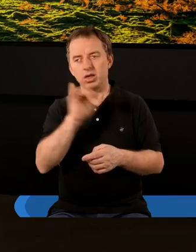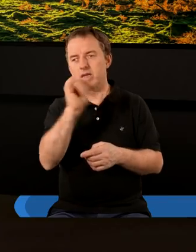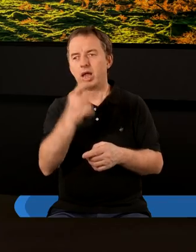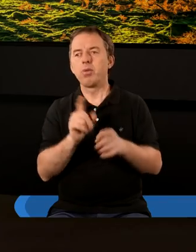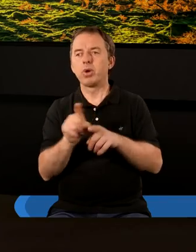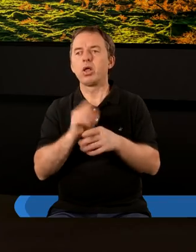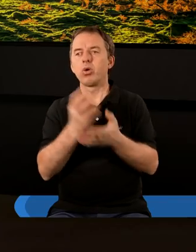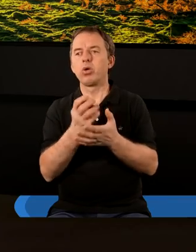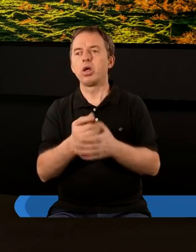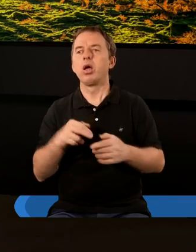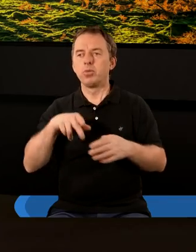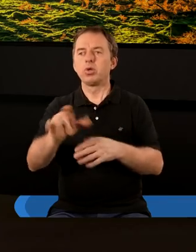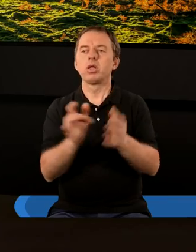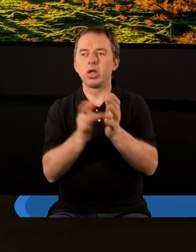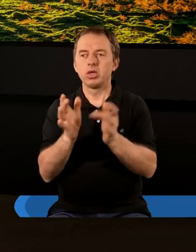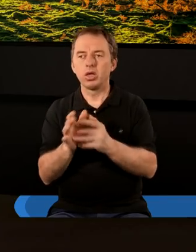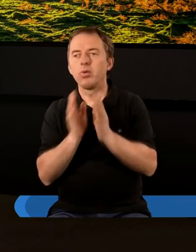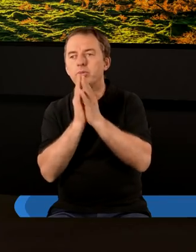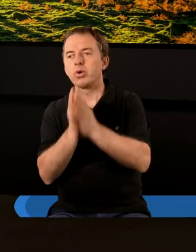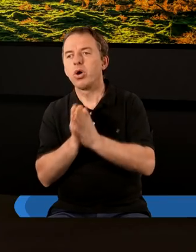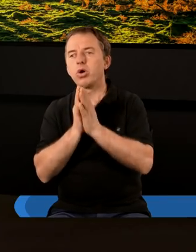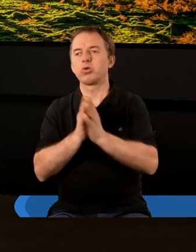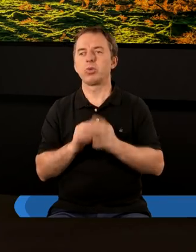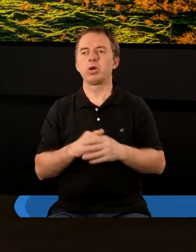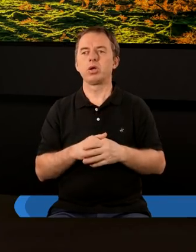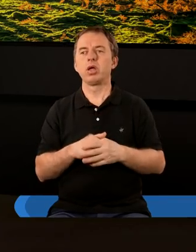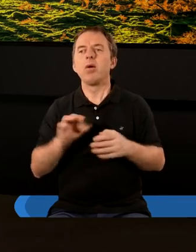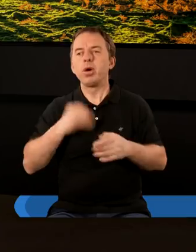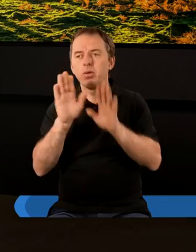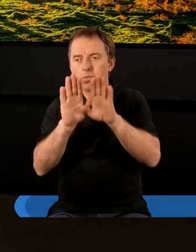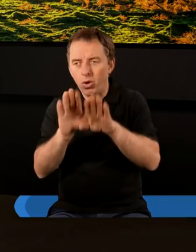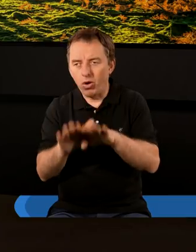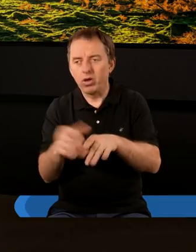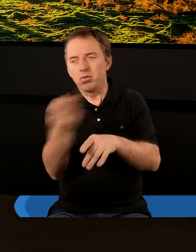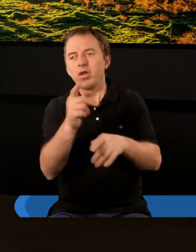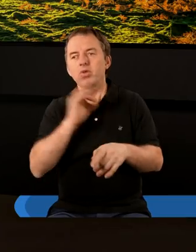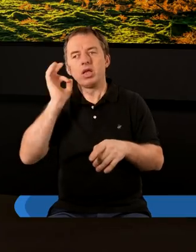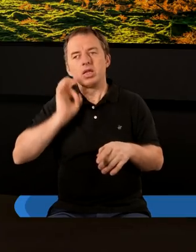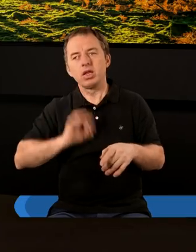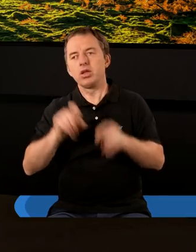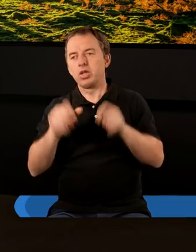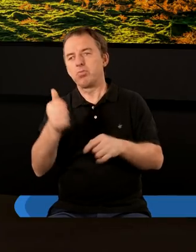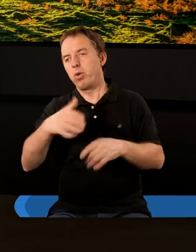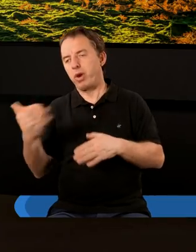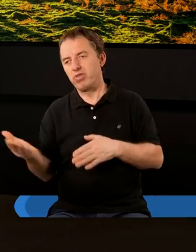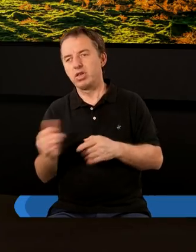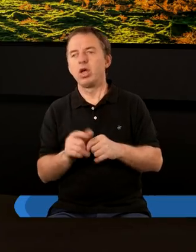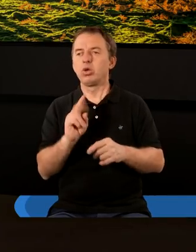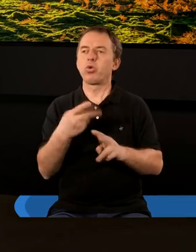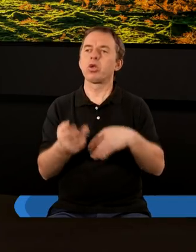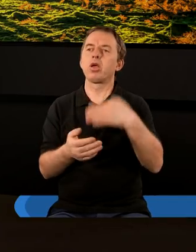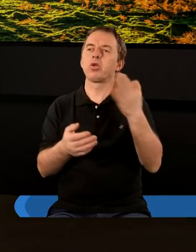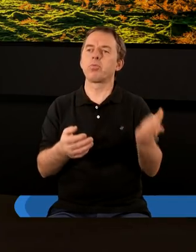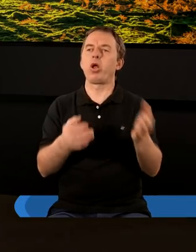również Jana jego brata Jakuba podeszła do Pana Jezusa z taką prośbą Panie pozwól żeby Ci moi dwaj synowie siedzieli jeden po